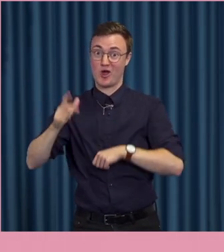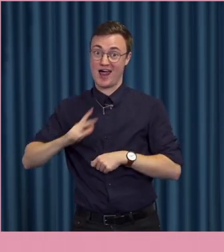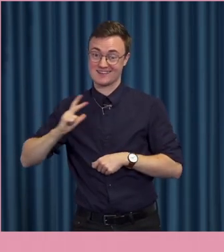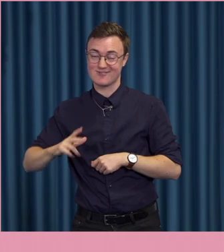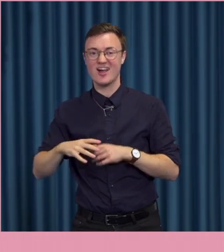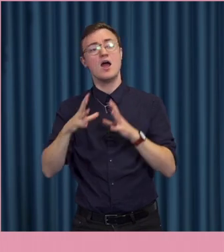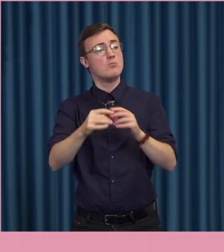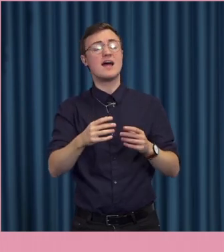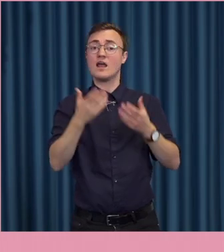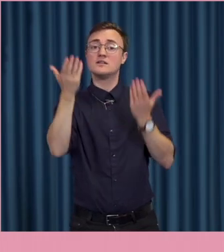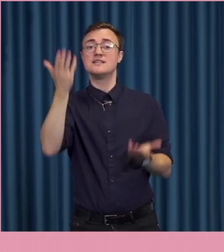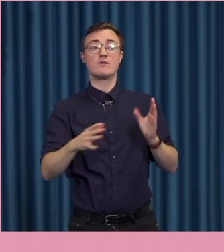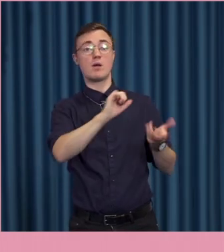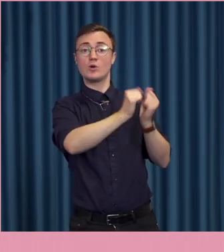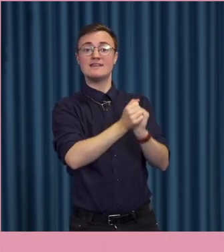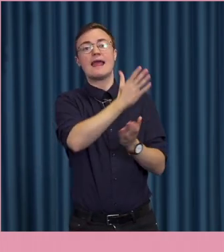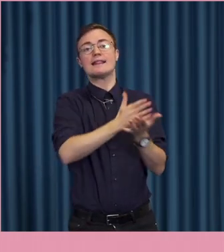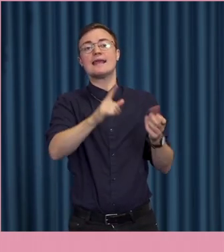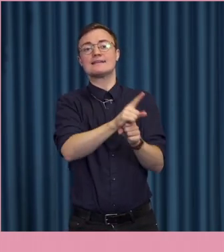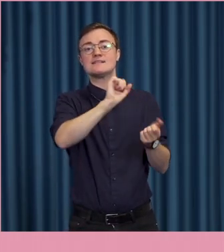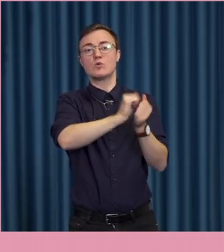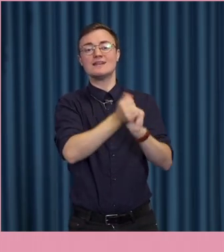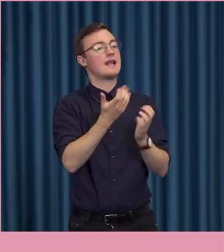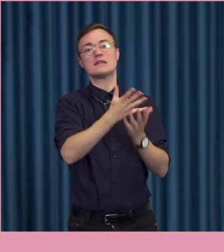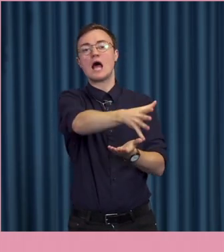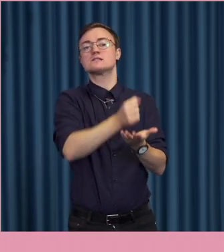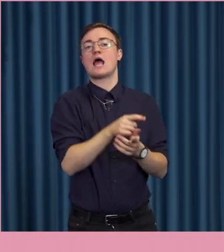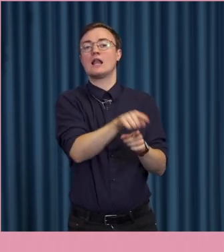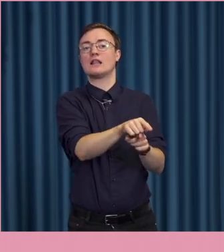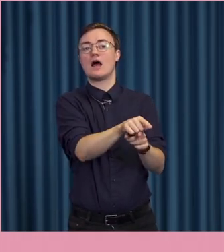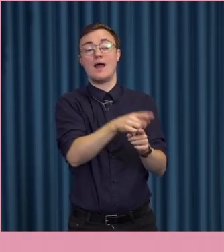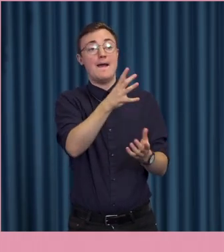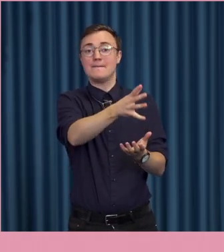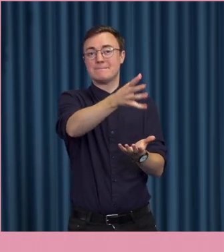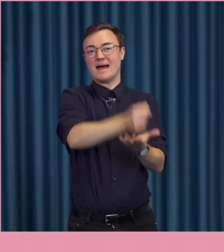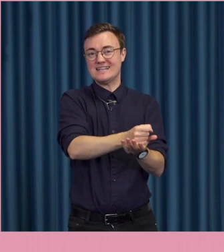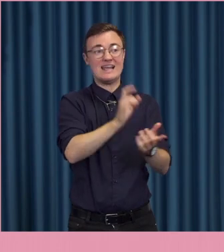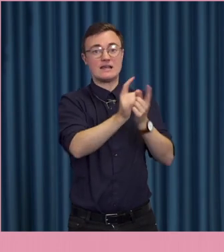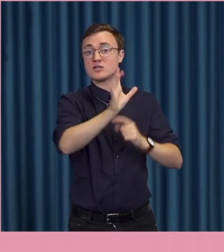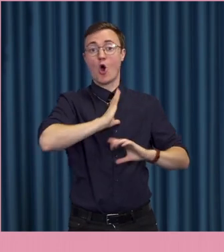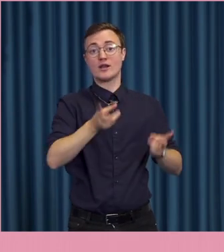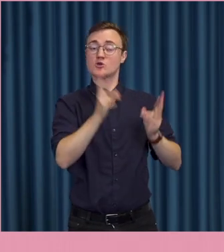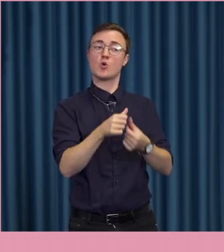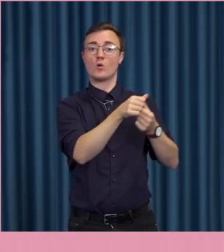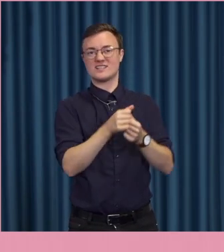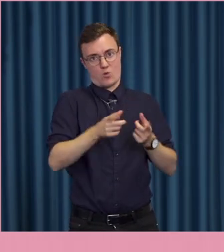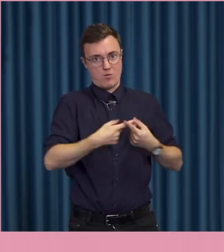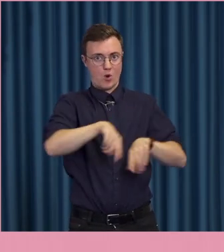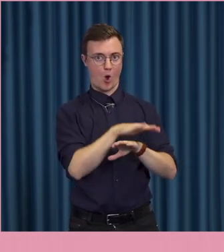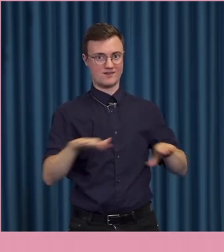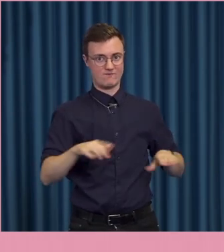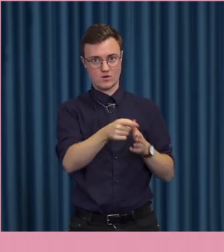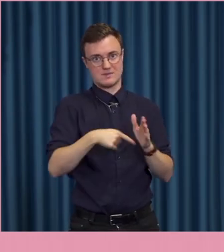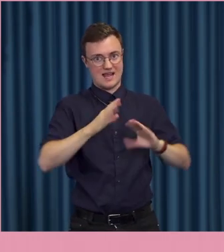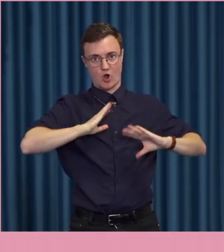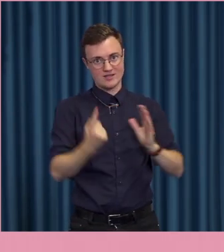det ju vara med politiker, kanske deltidspolitiker. kanske inte är anställda. Och partierna kanske inte har den organisationen, särskilt inte på lokal nivå. Men man